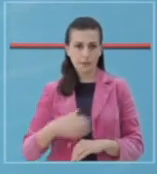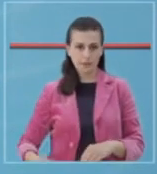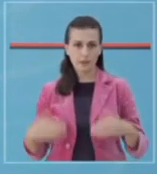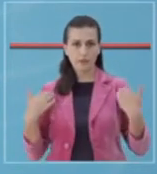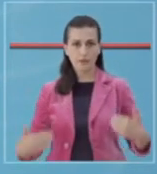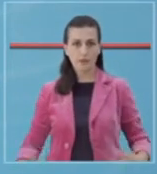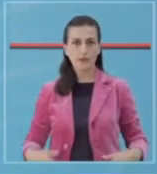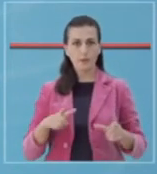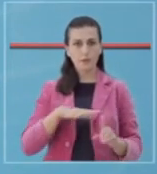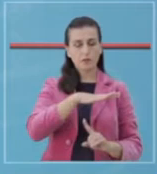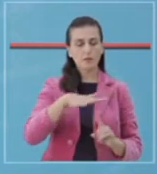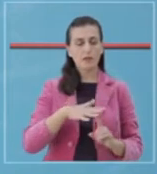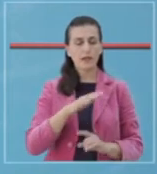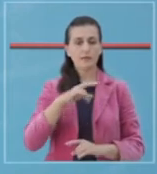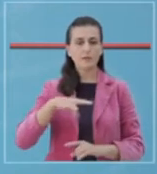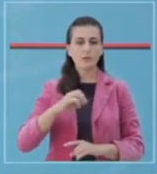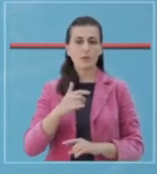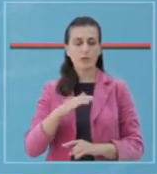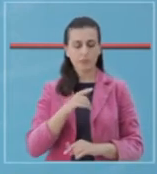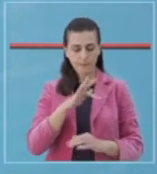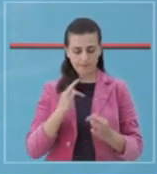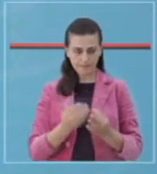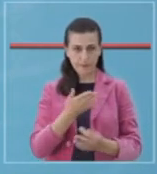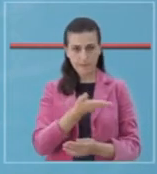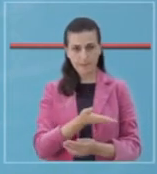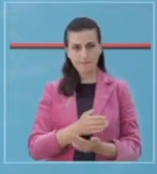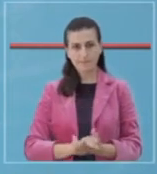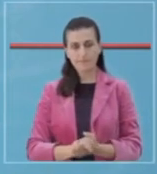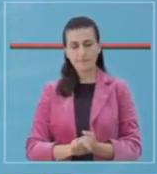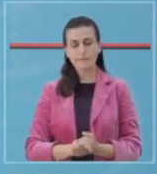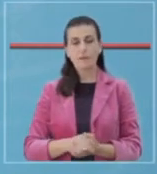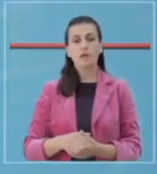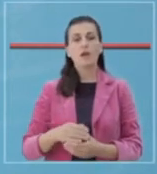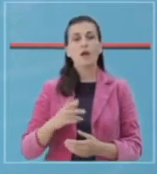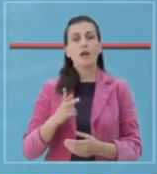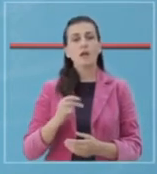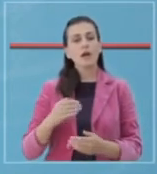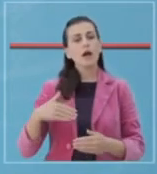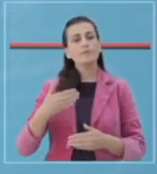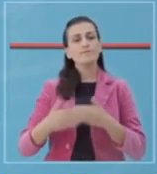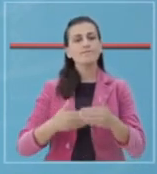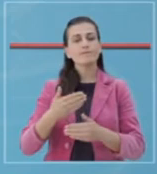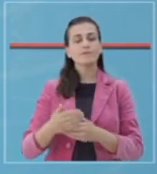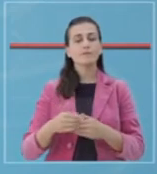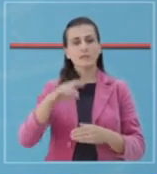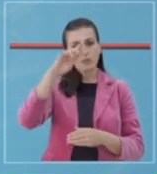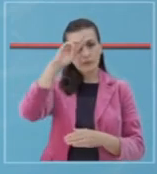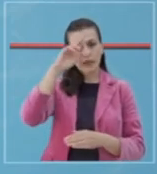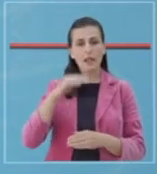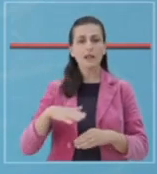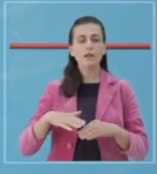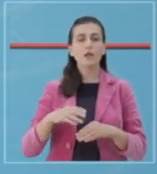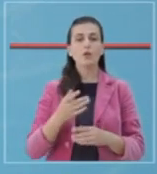Shëndecis dhe Mbrojtje Sociale ishpre në gushëlimet familjes të të ndjerës. Ndërkoj që ka sërish shtrimet të reja në spitalin